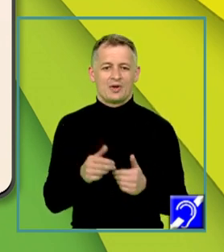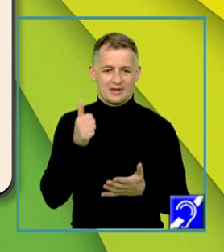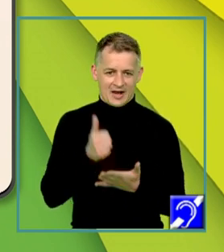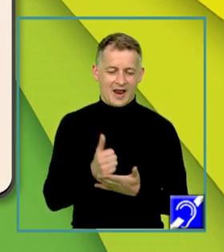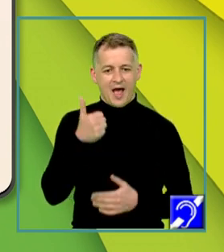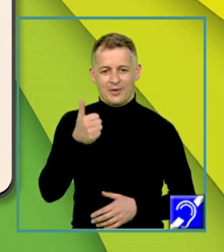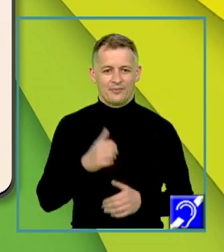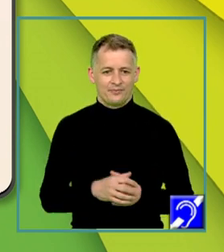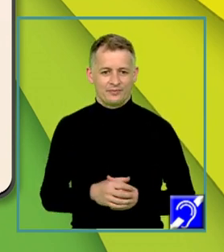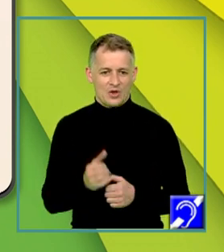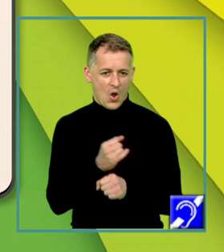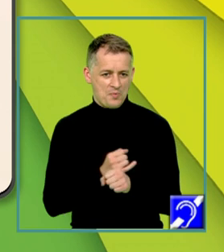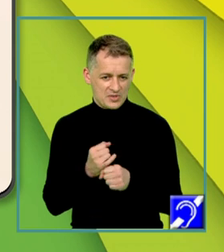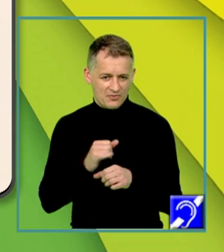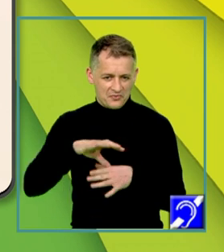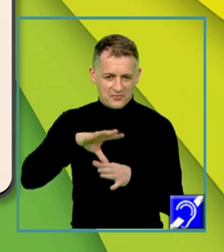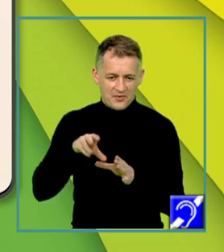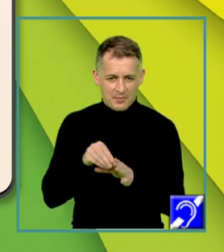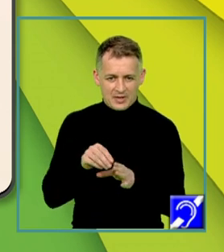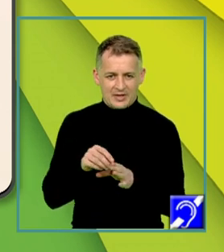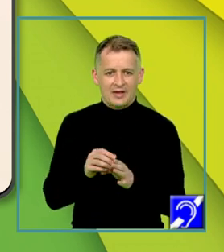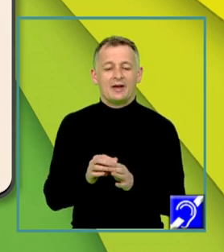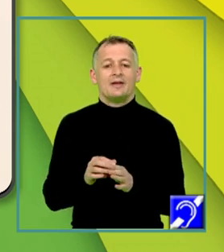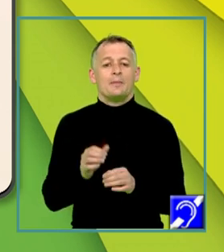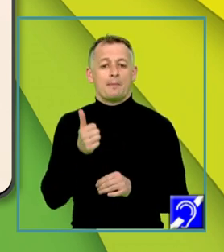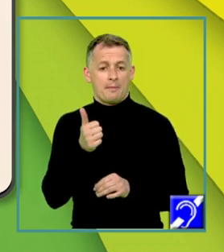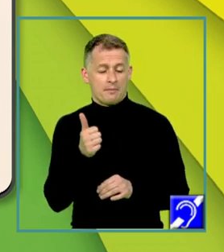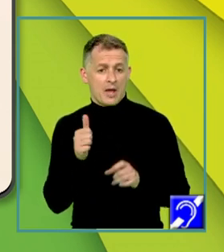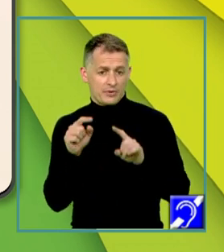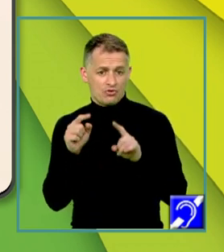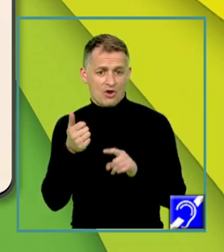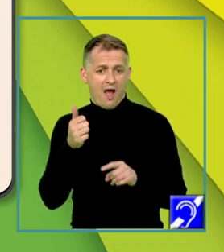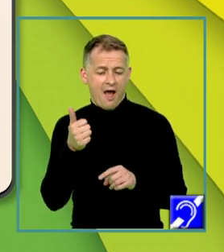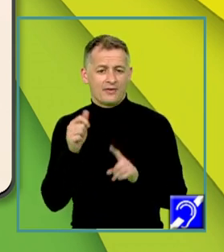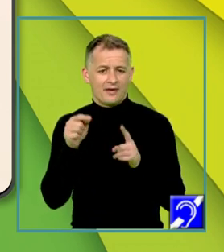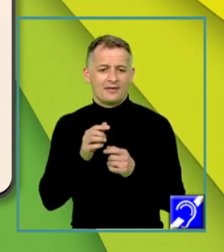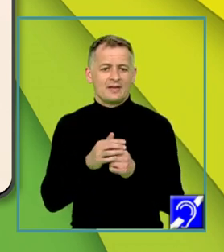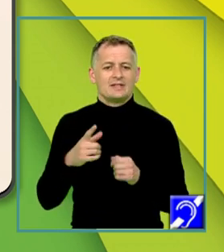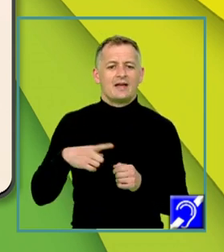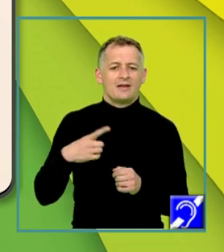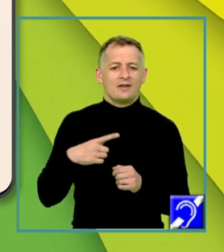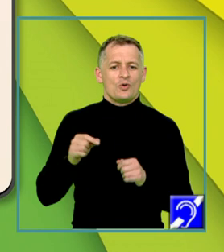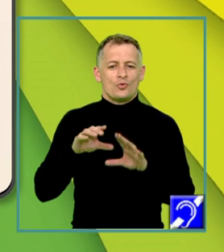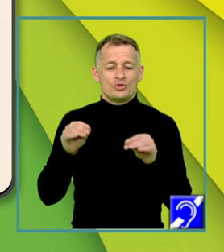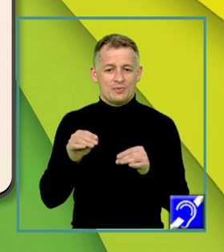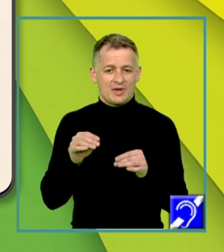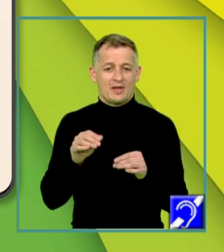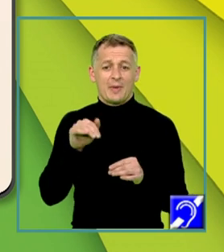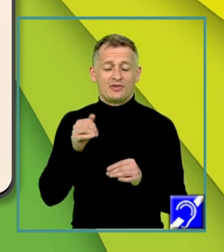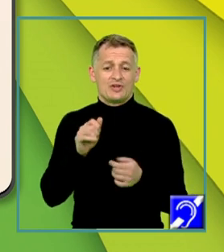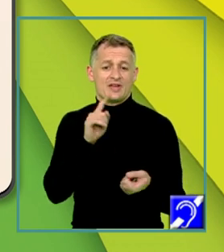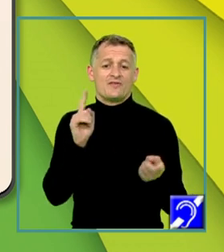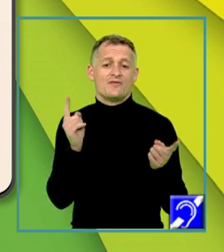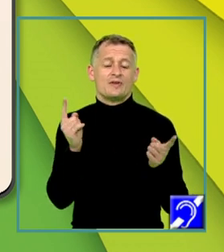a mic. Observăm că familia de matrice A de A reprezintă o mulțime de matrice inversabile, întrucât